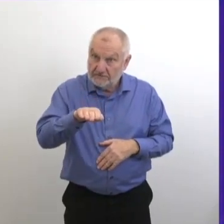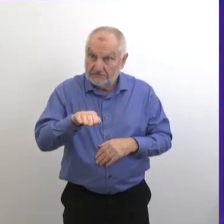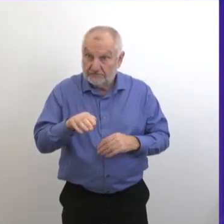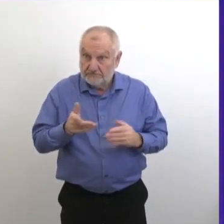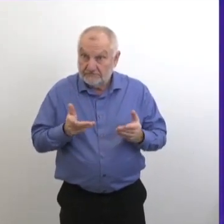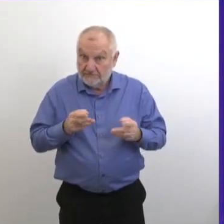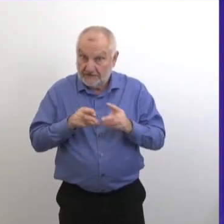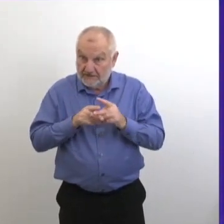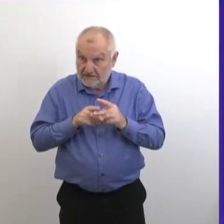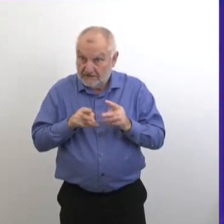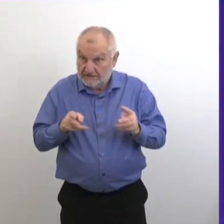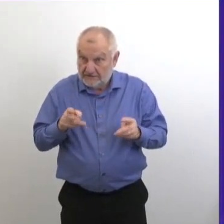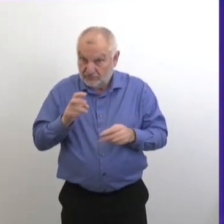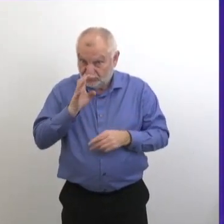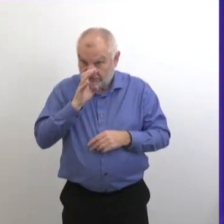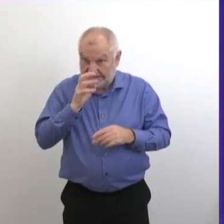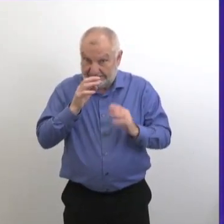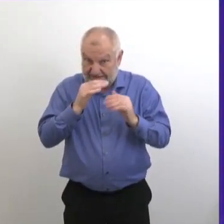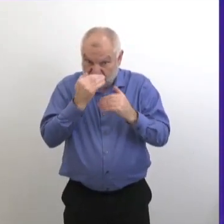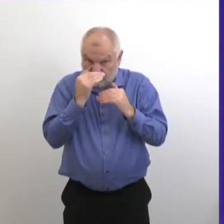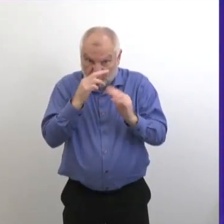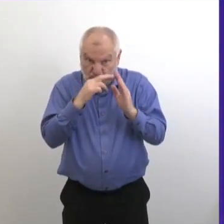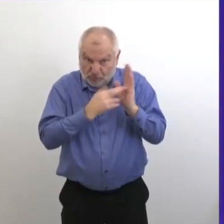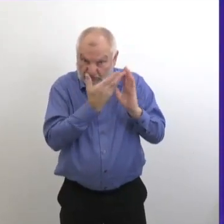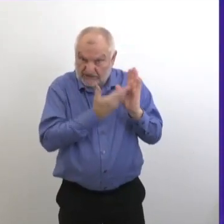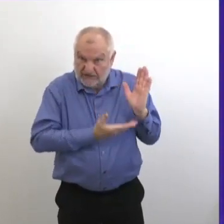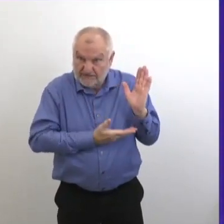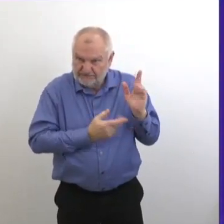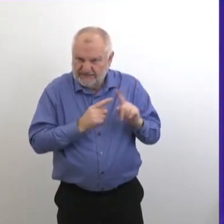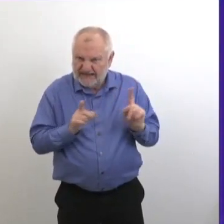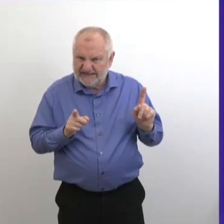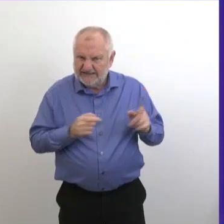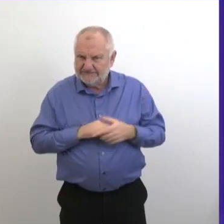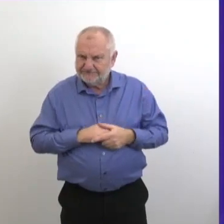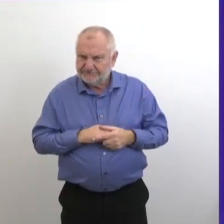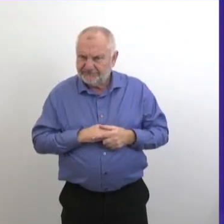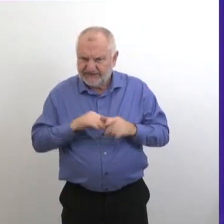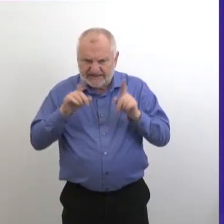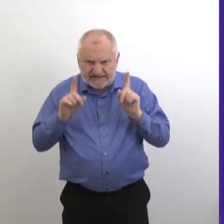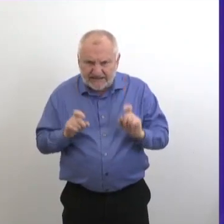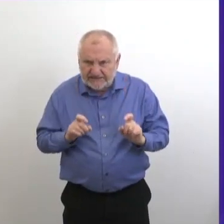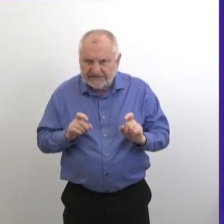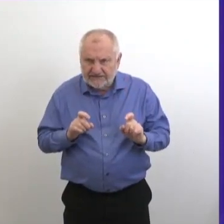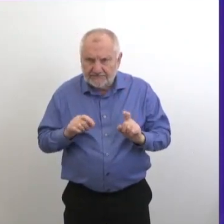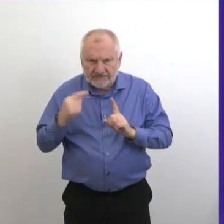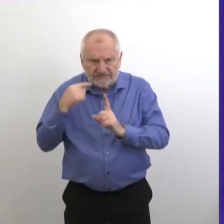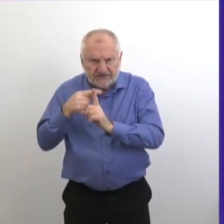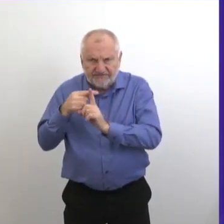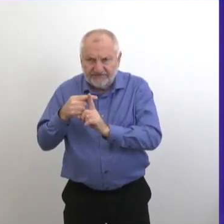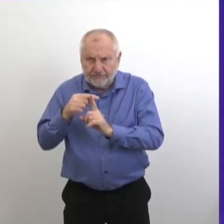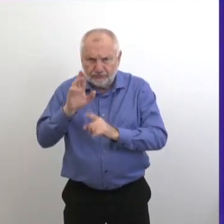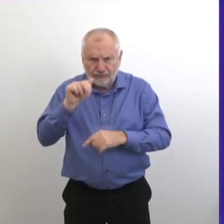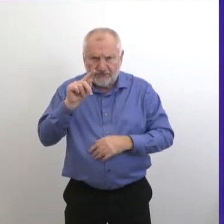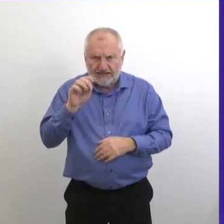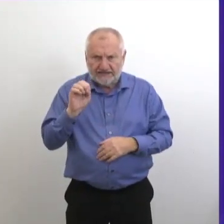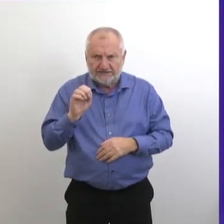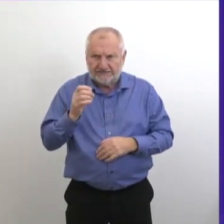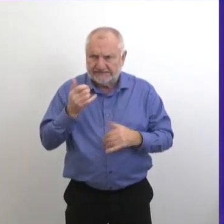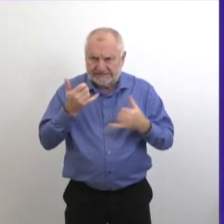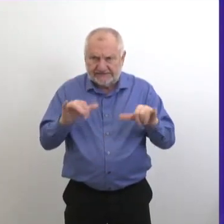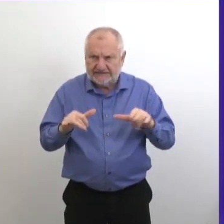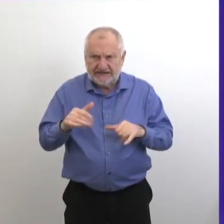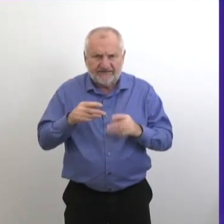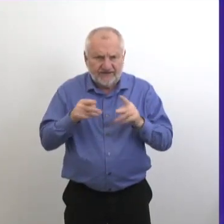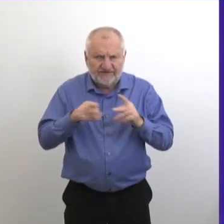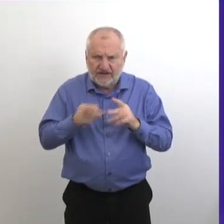Cela fait un moment que les restrictions sont en place. Alors, en dépit du fait que le nombre de cas n'augmente pas, le taux de positivité demeure très élevé. Alors, d'après vous, à